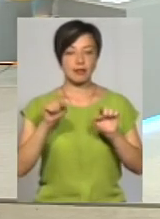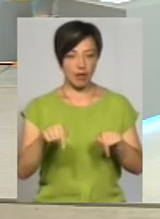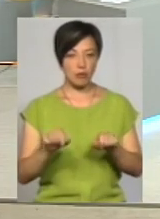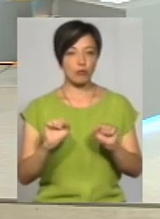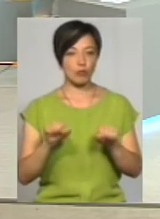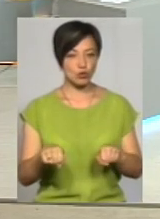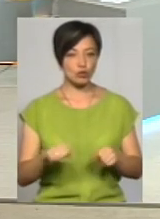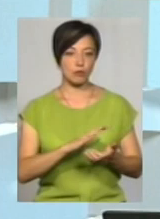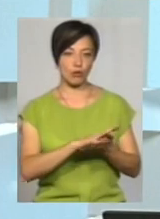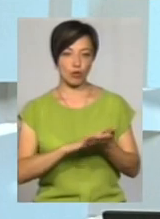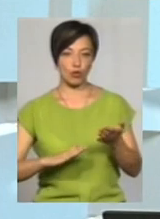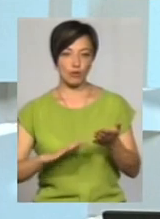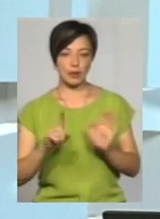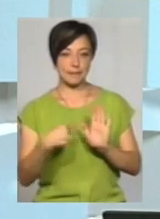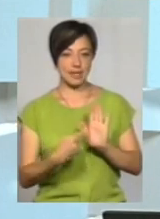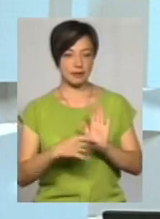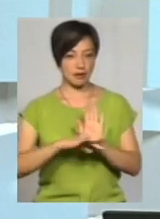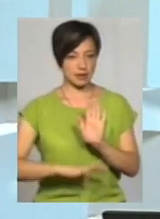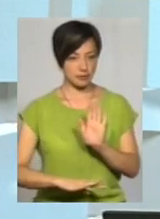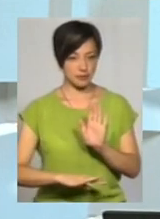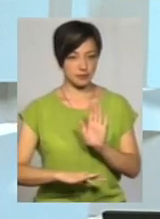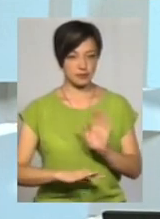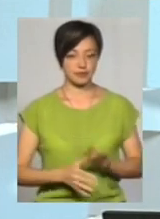ви можете продовжити ставити свої питання.